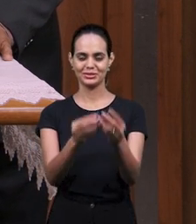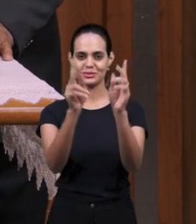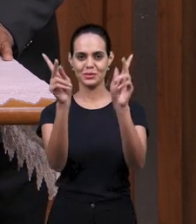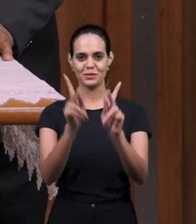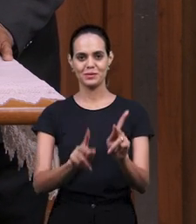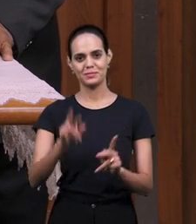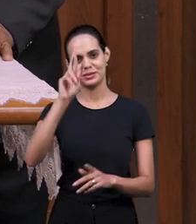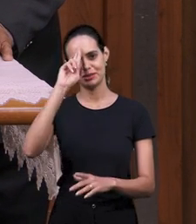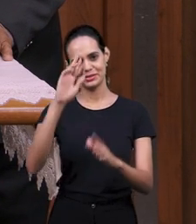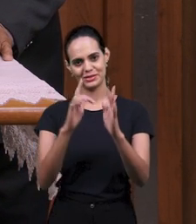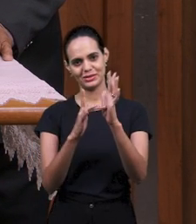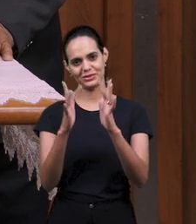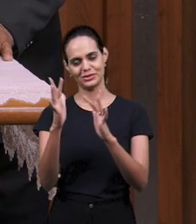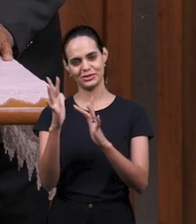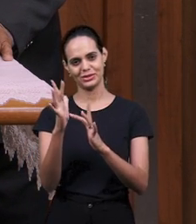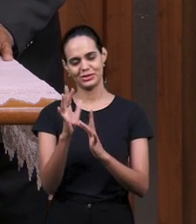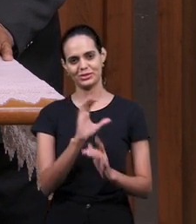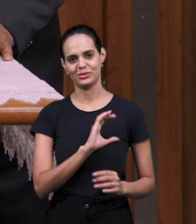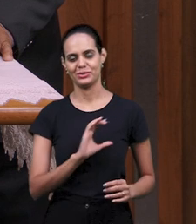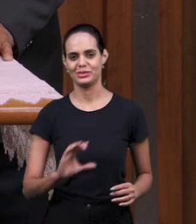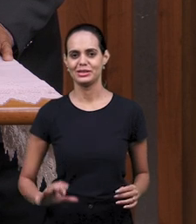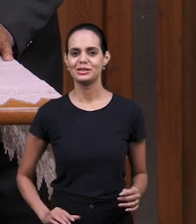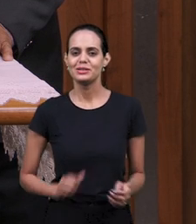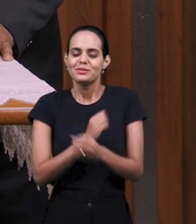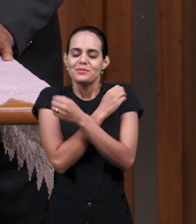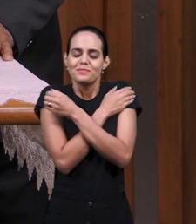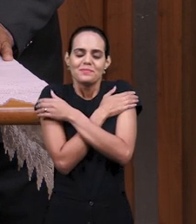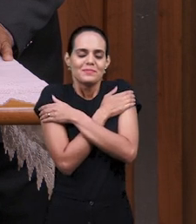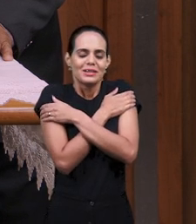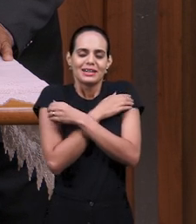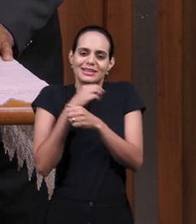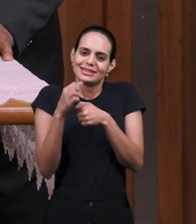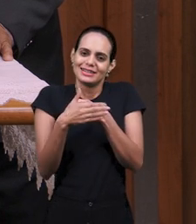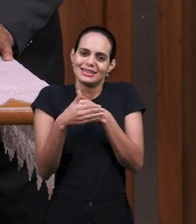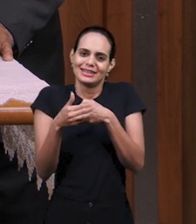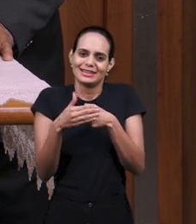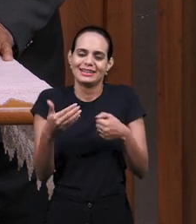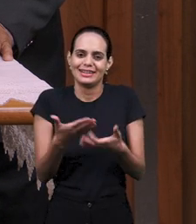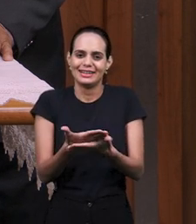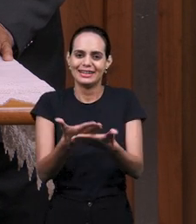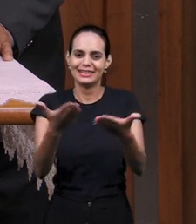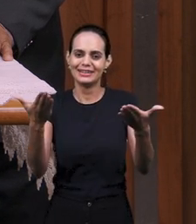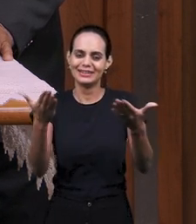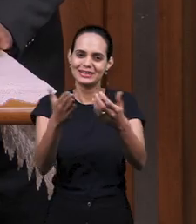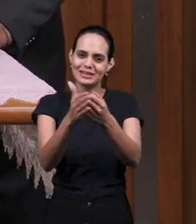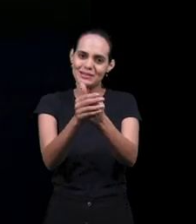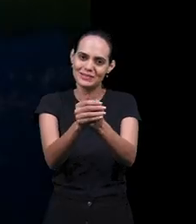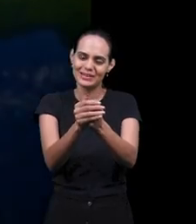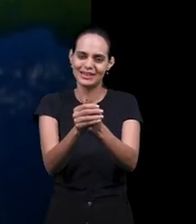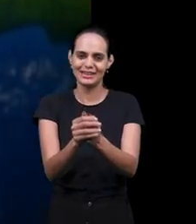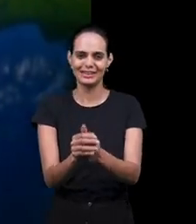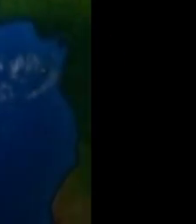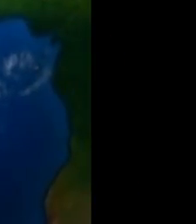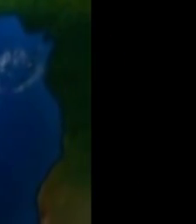Мир Божий всем вам вратские объятия. Аминь. Слава Богу. Аминь.